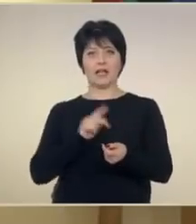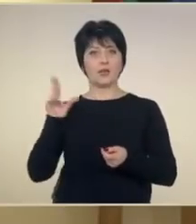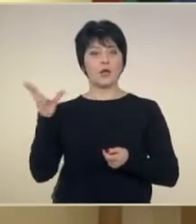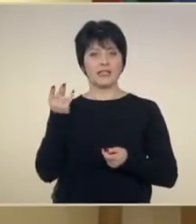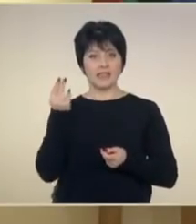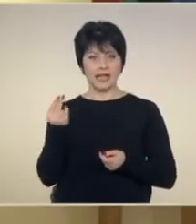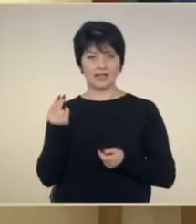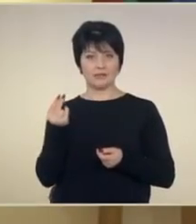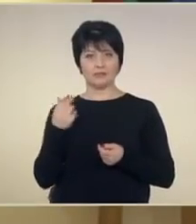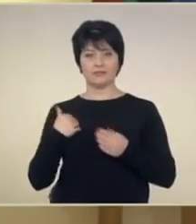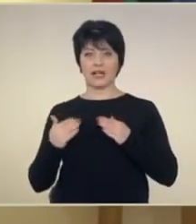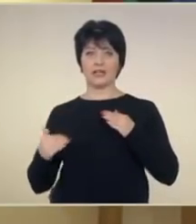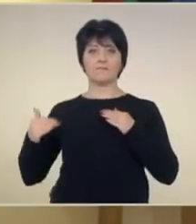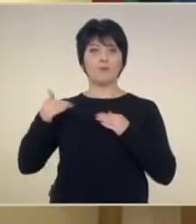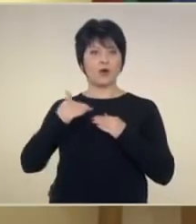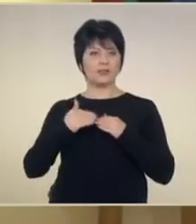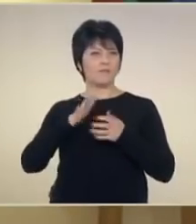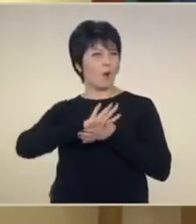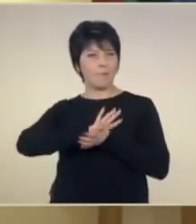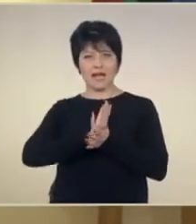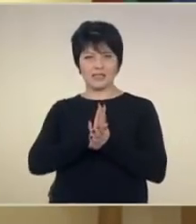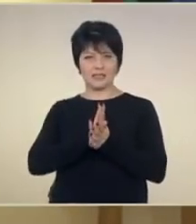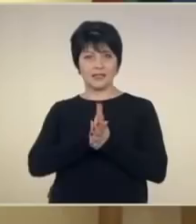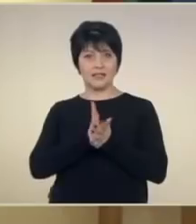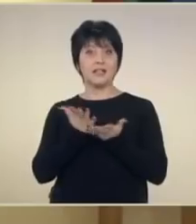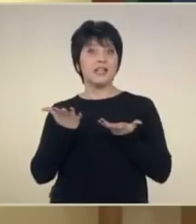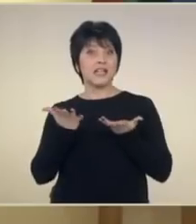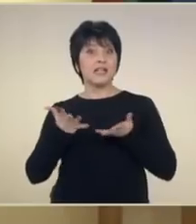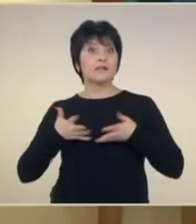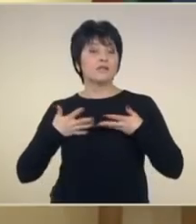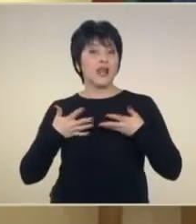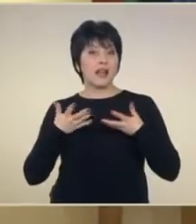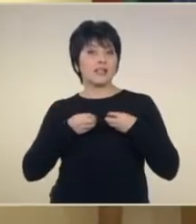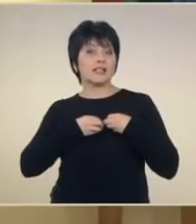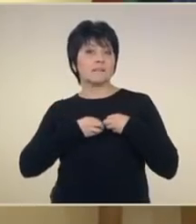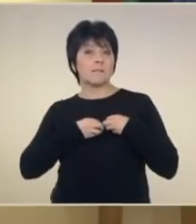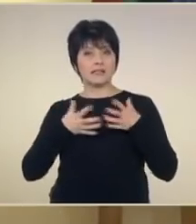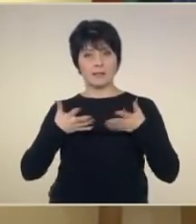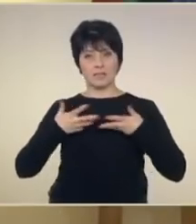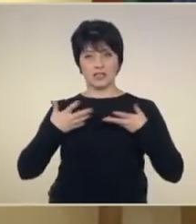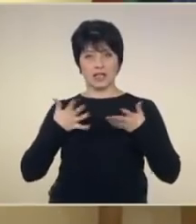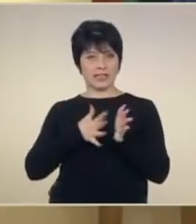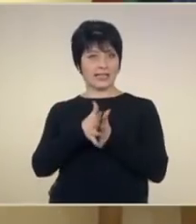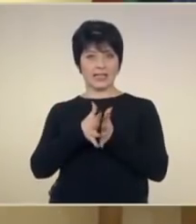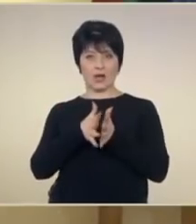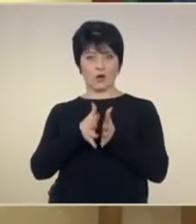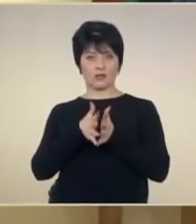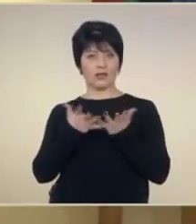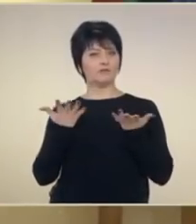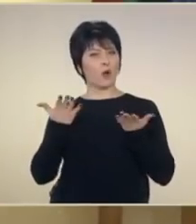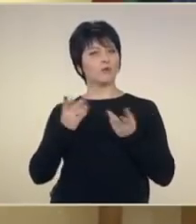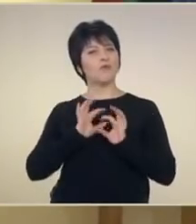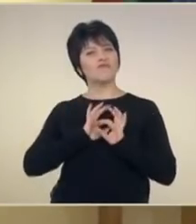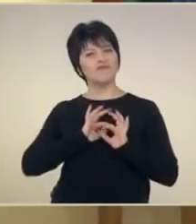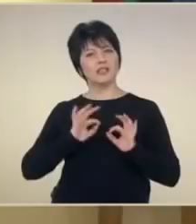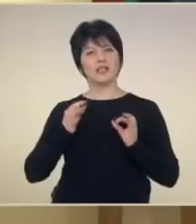Да надмогнем безверието. Избъднем огромния потенциал на нашия народ, който винаги се е славил